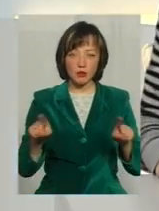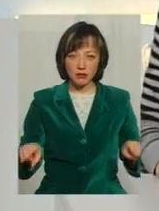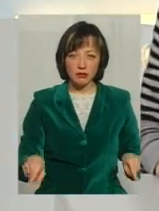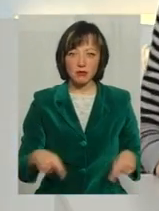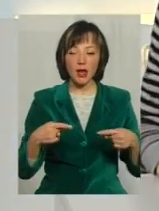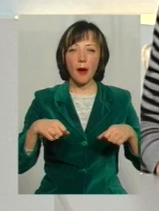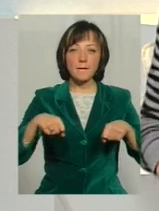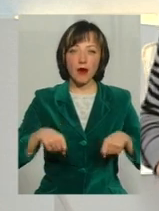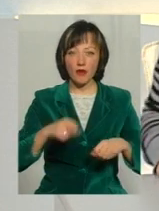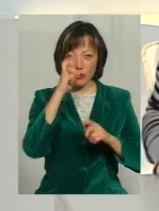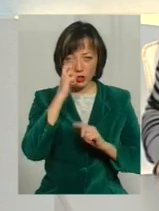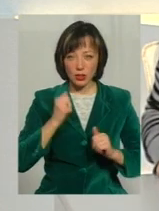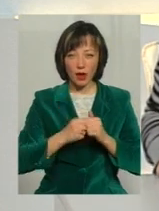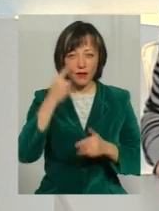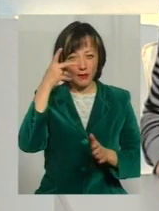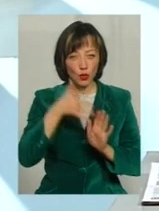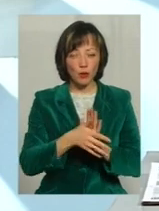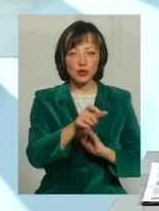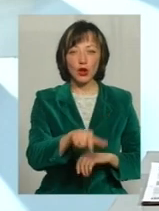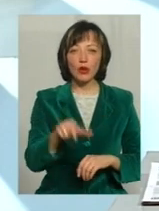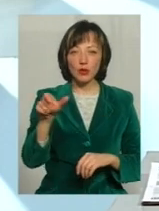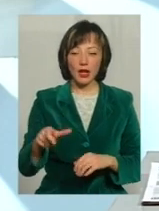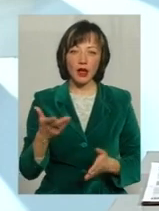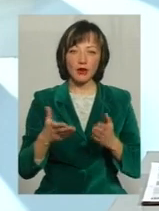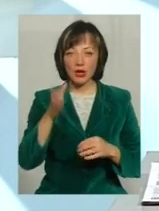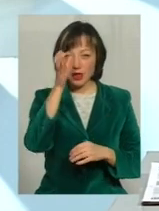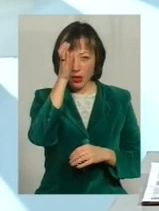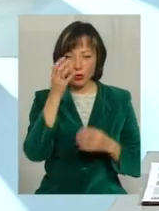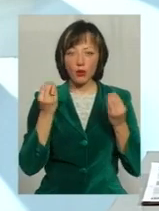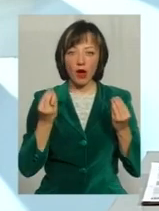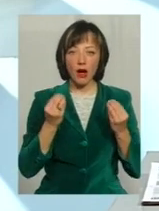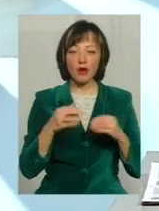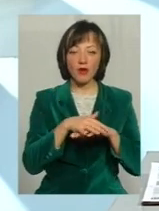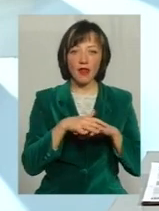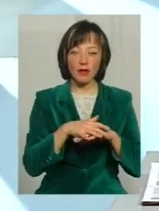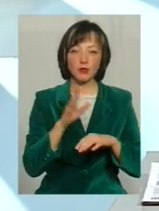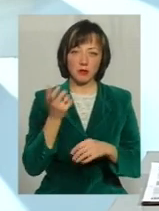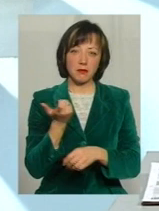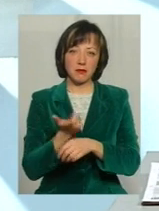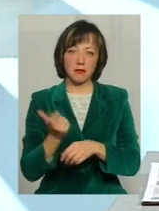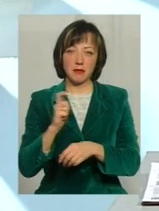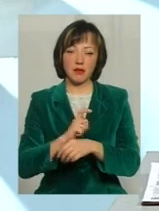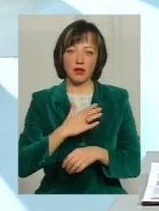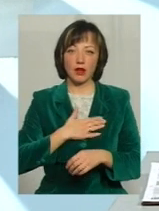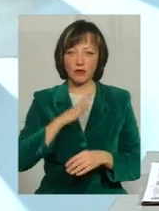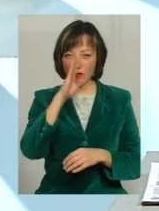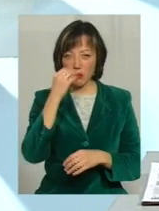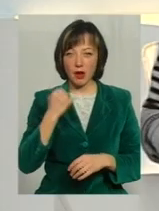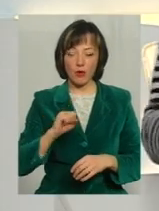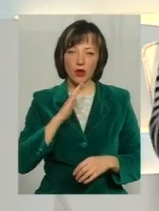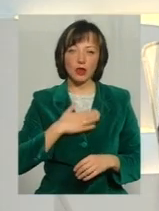свідомості людей безпосоренню Якщо будемо мати націю інтелектуальну і будемо мати моральну перевагу на нашому вогрому, перемога буде скоблена за нами